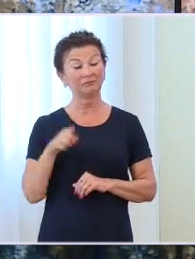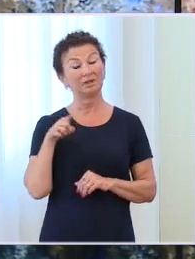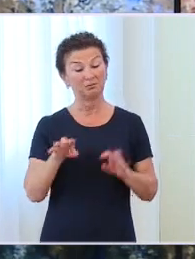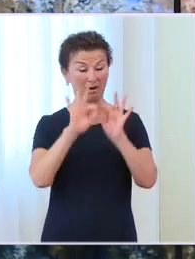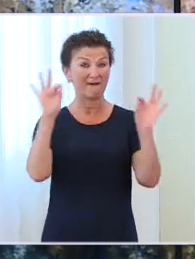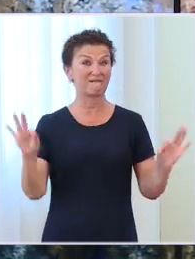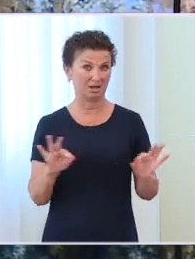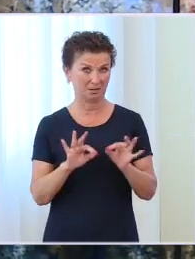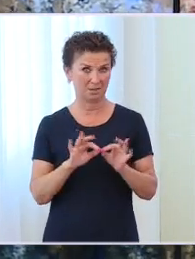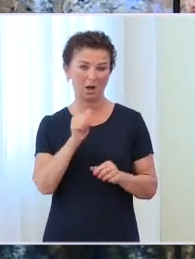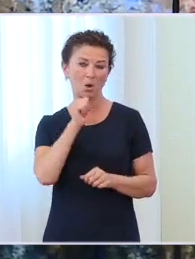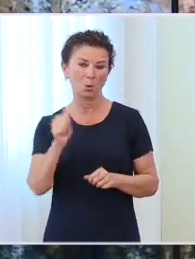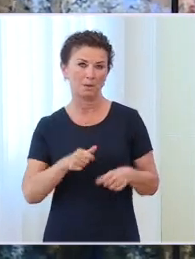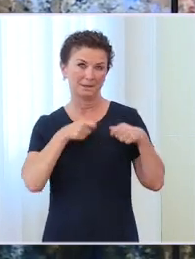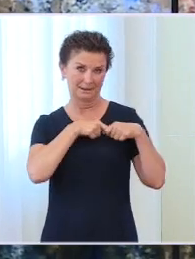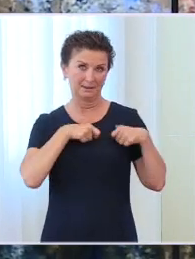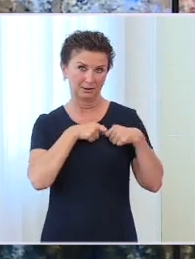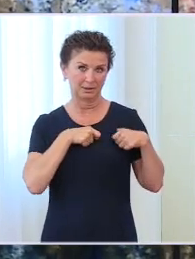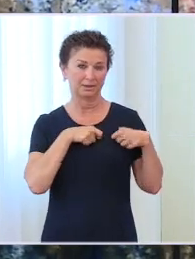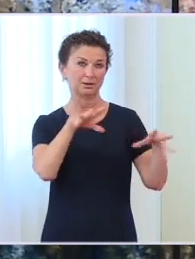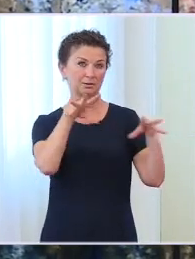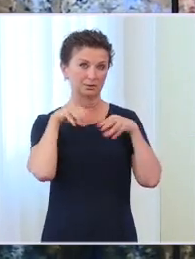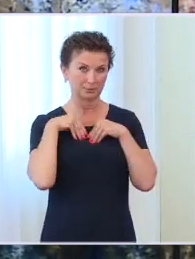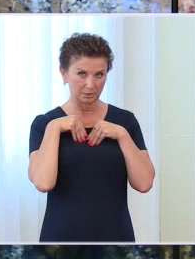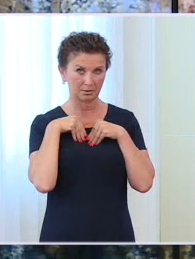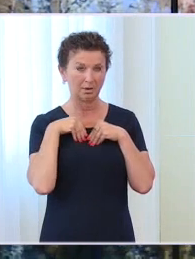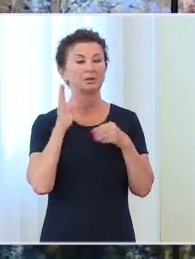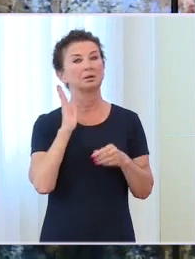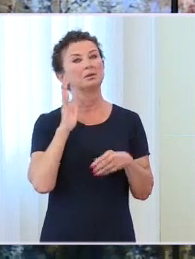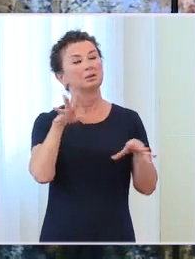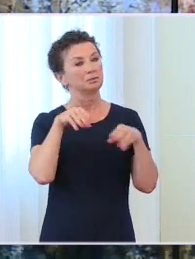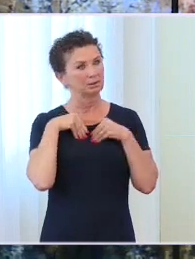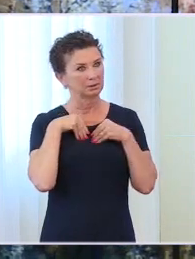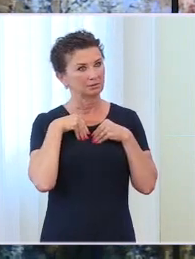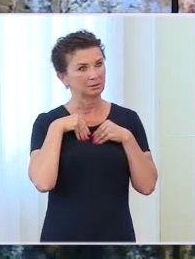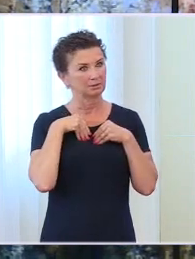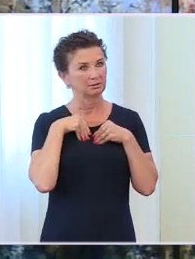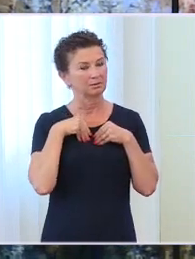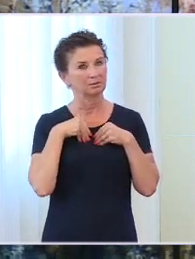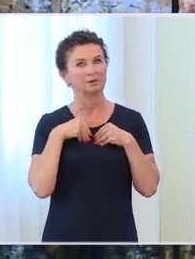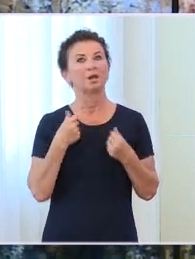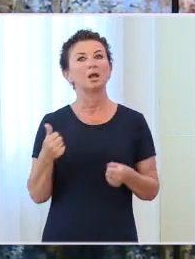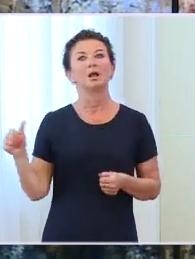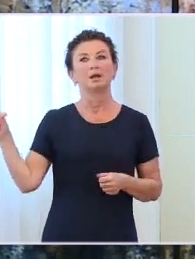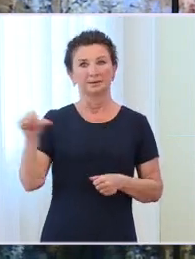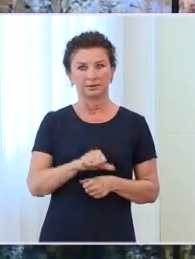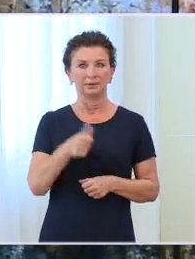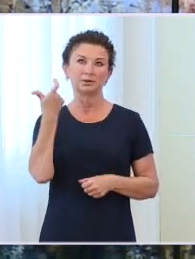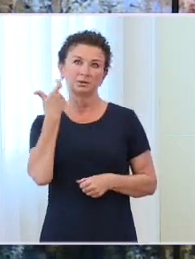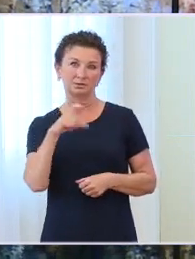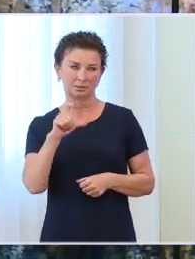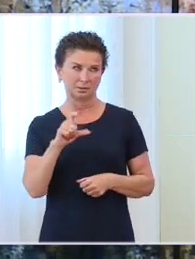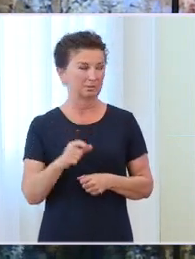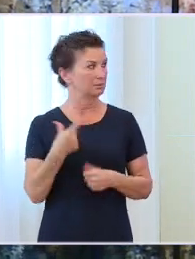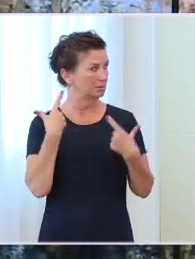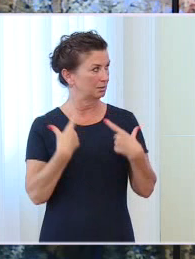przyjmiemy 1100 uchodźców, których w ramach relokacji będziemy